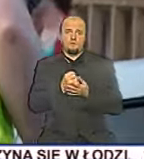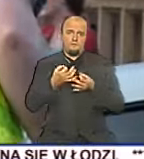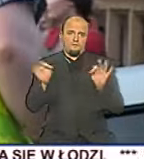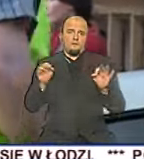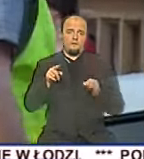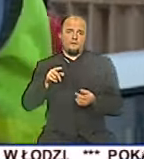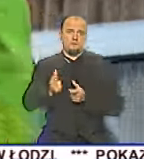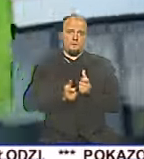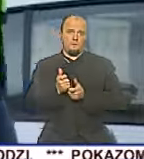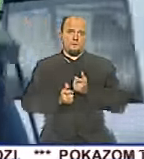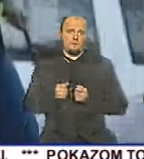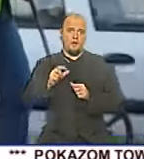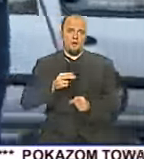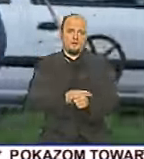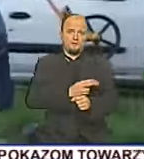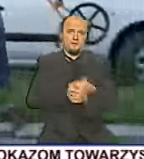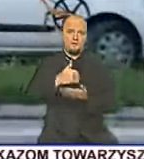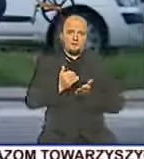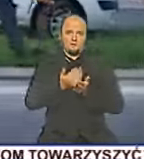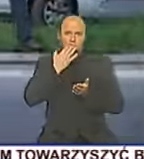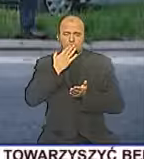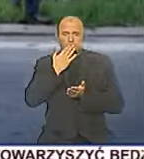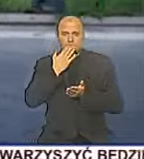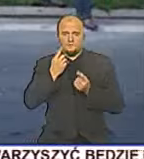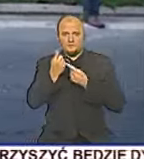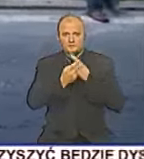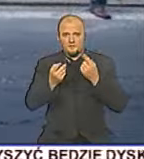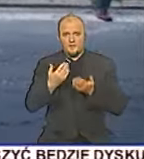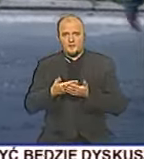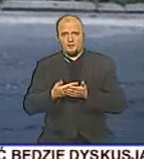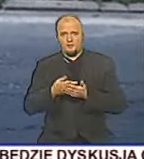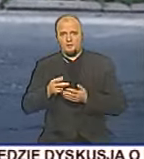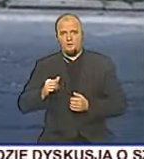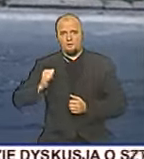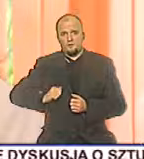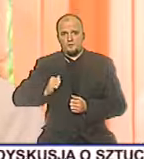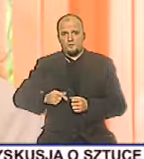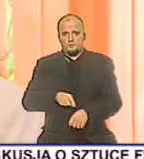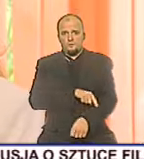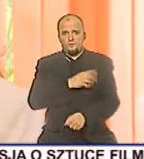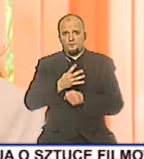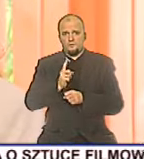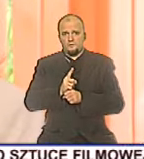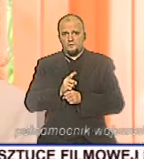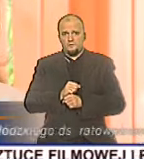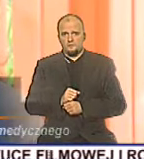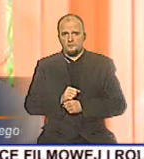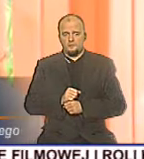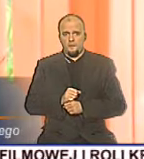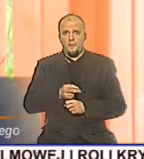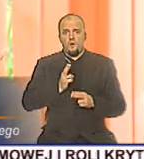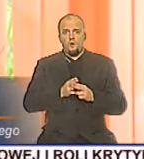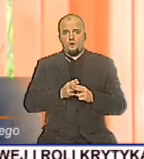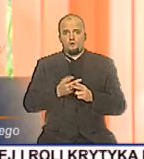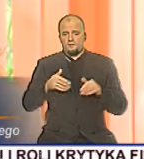Jednak zdaniem pracowników Urzędu Wojewódzkiego, zastrzeżenia budzi czas oczekiwania pacjenta na lekarzy. Pacjent nie może leżeć. Ustawa dopuszcza